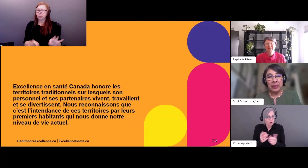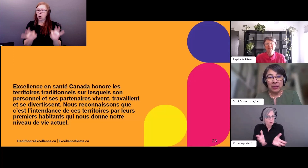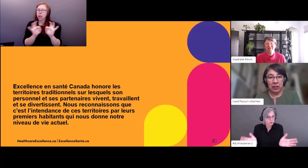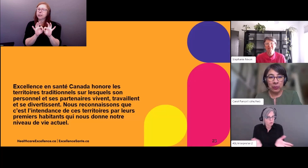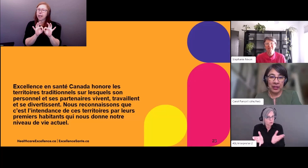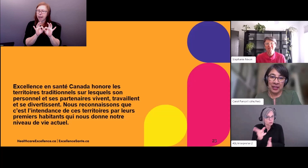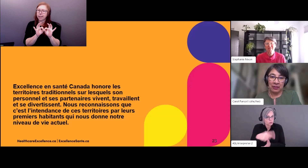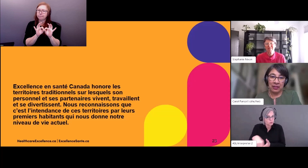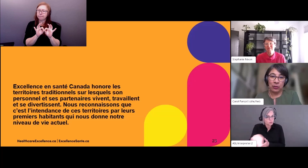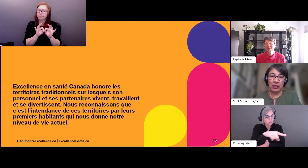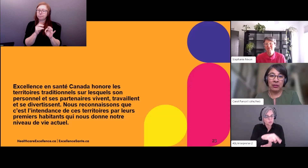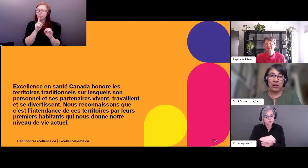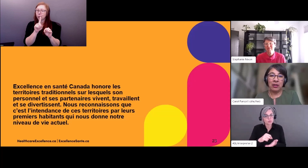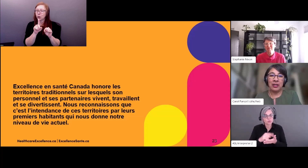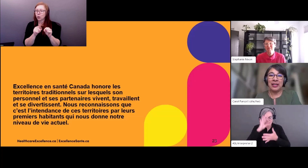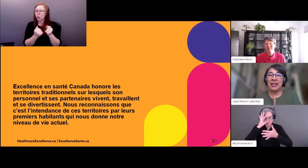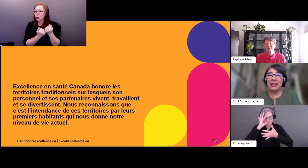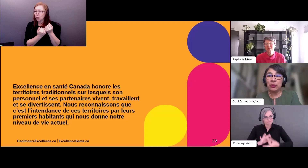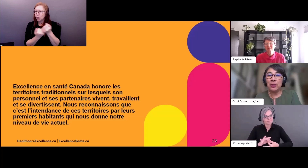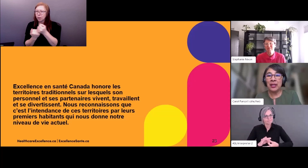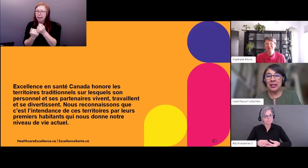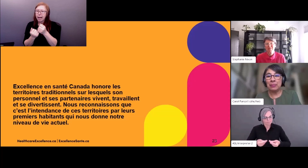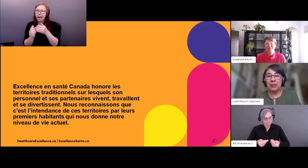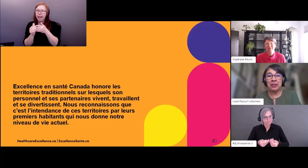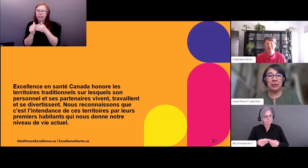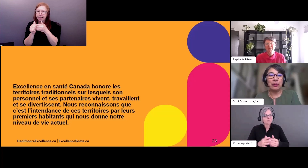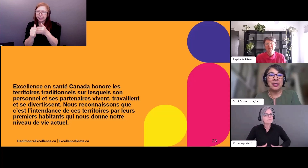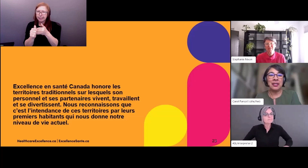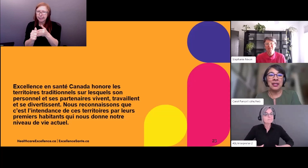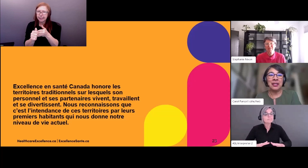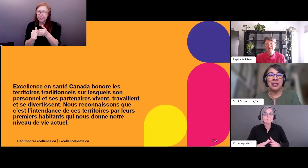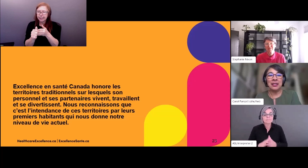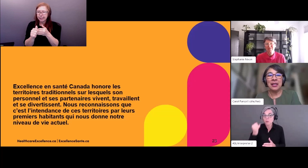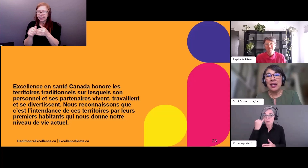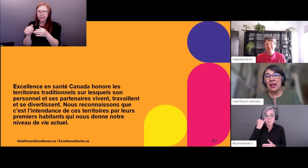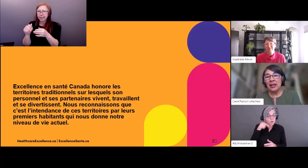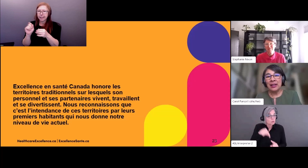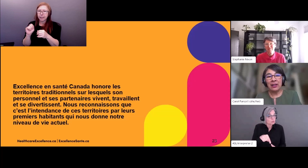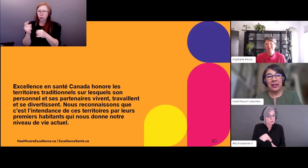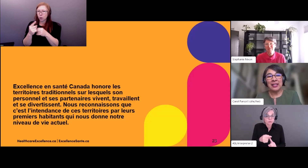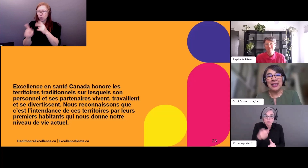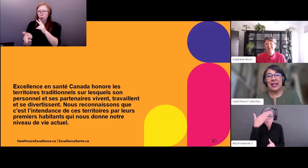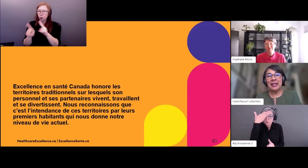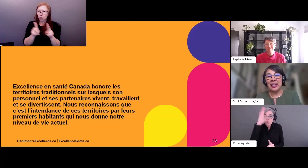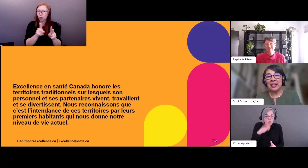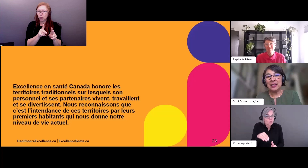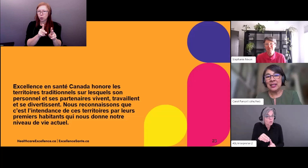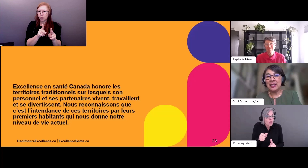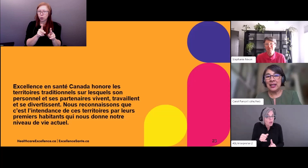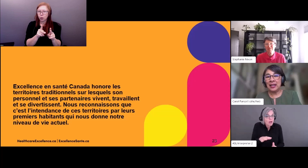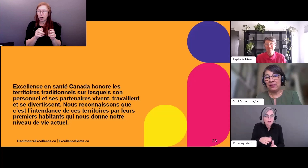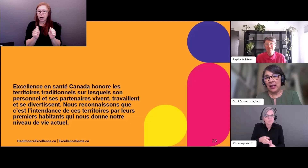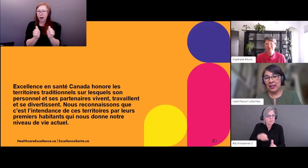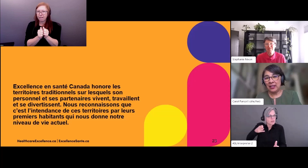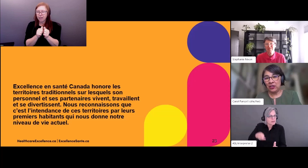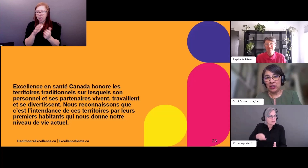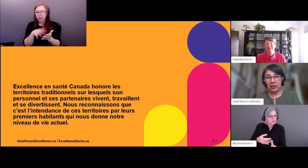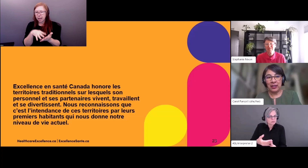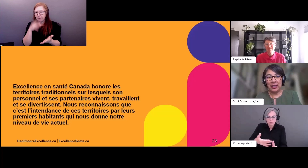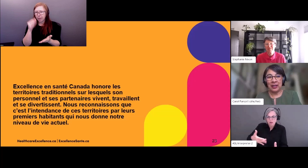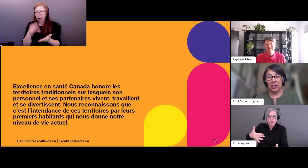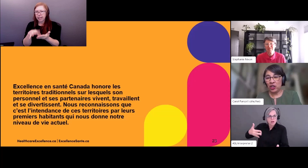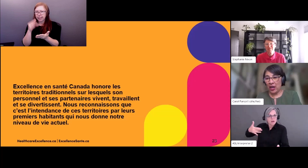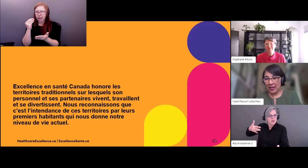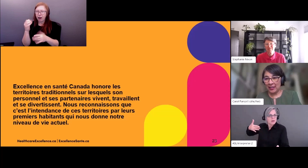Alors, si vous ne connaissez pas le territoire sur lequel vous êtes, vous ne connaissez pas l